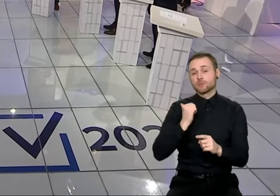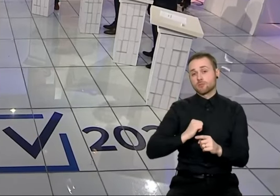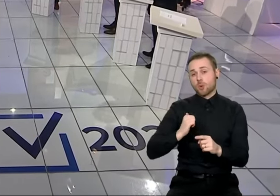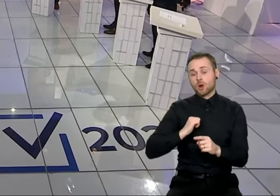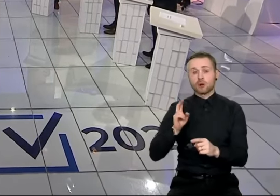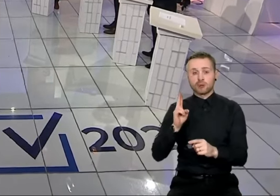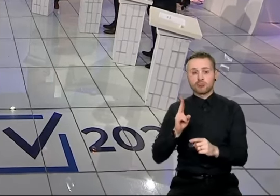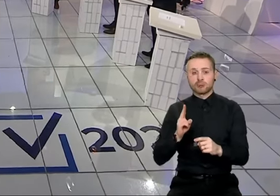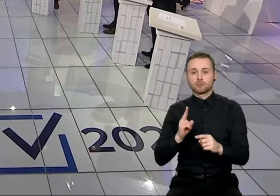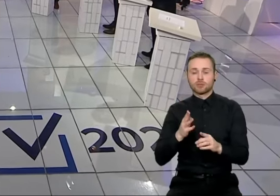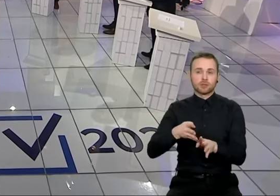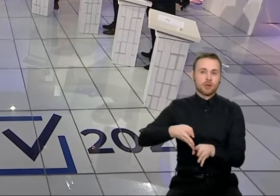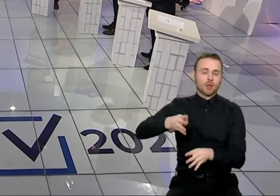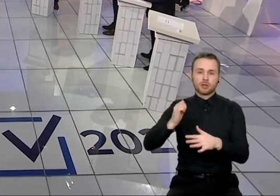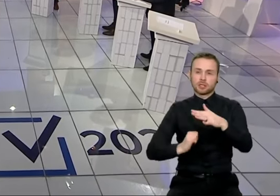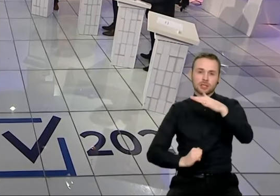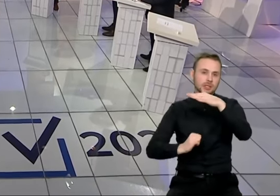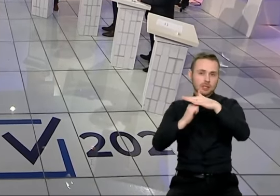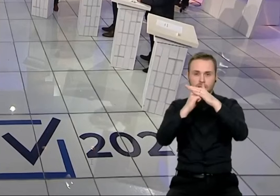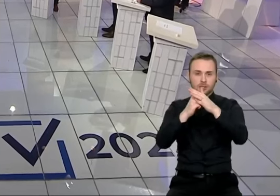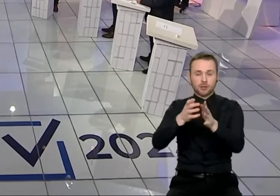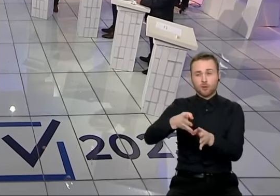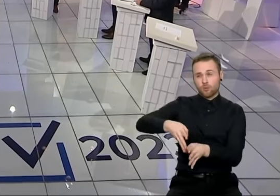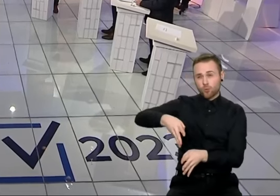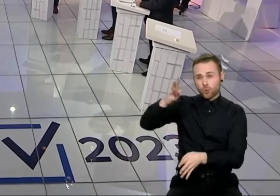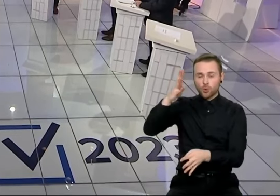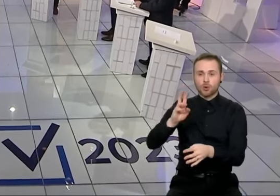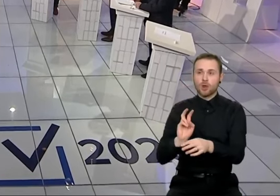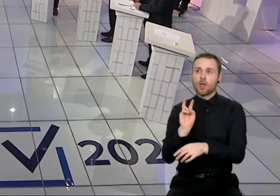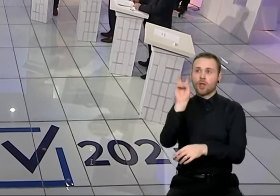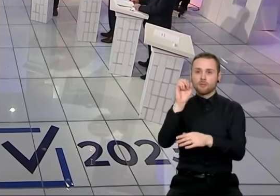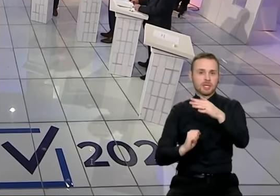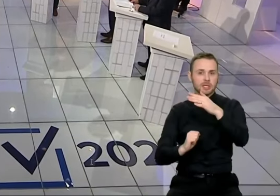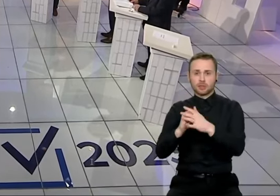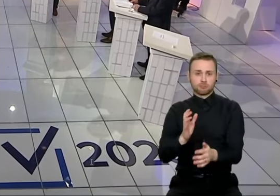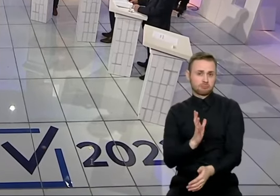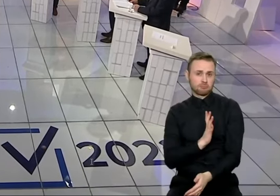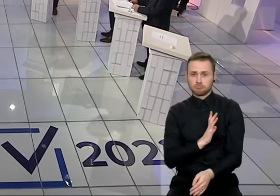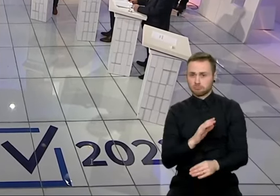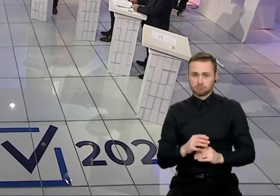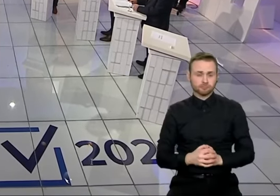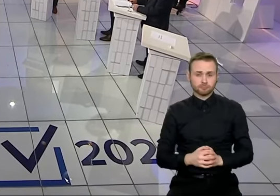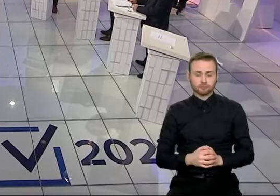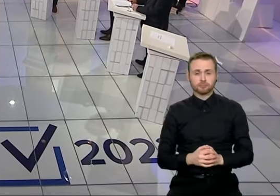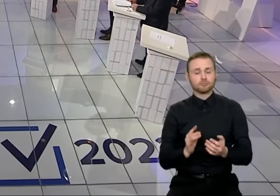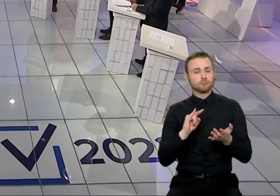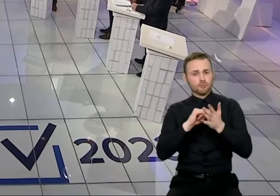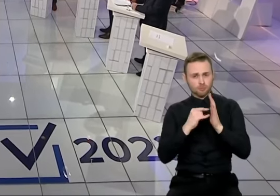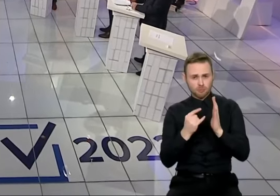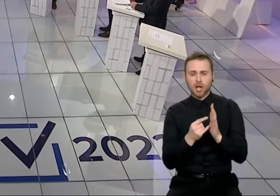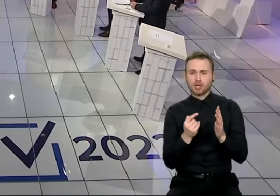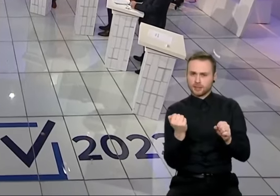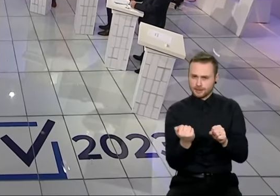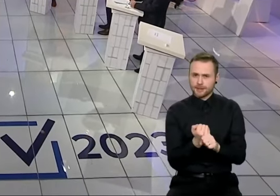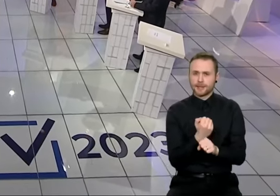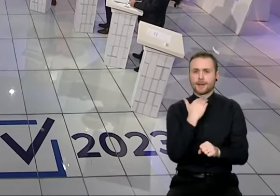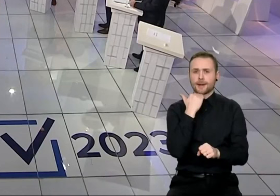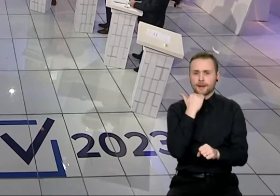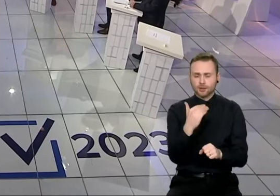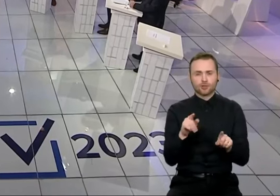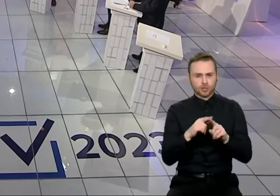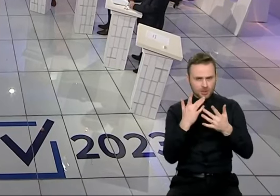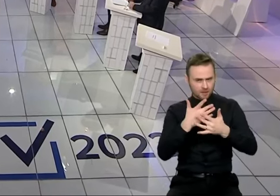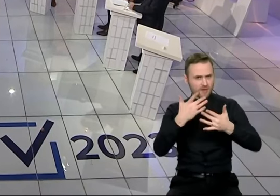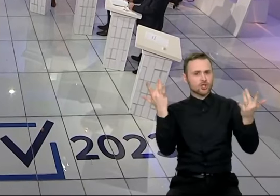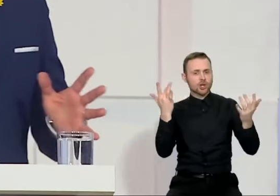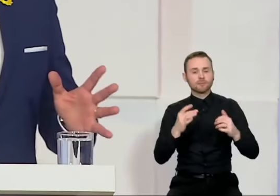mūsų dangorožių. Taip, kad klausimų yra labai daug. planų sudarimas ir jo labai didelis, kaip sakant, pavyzdžiui, yra labai svarbu. Tai